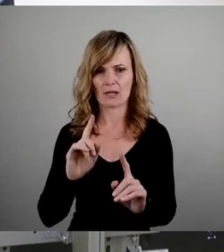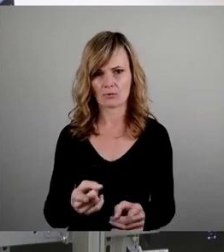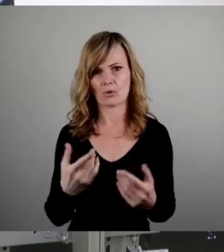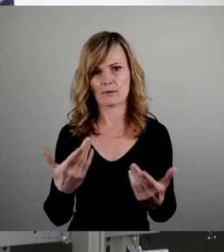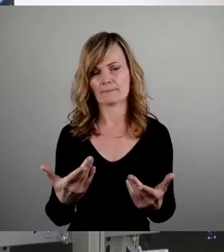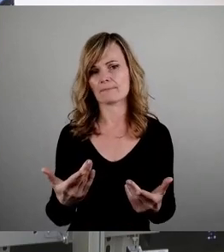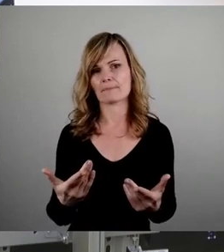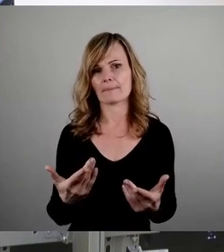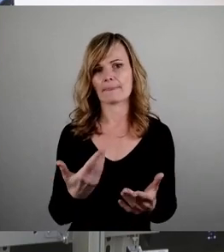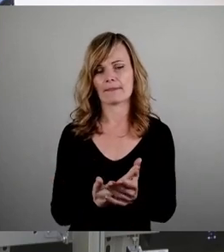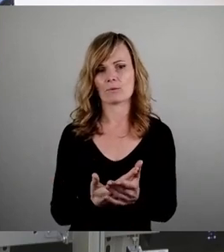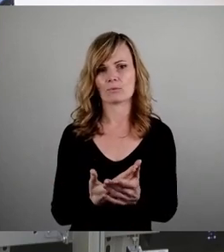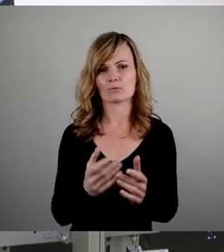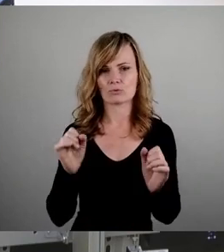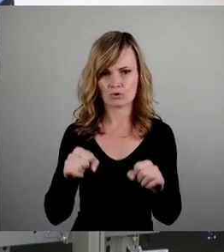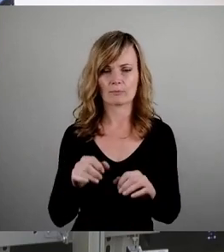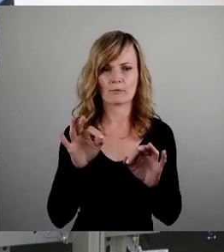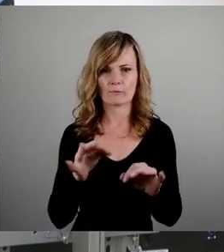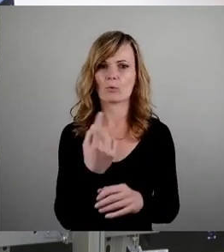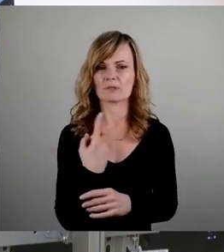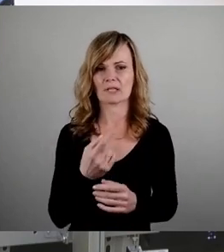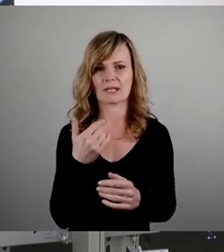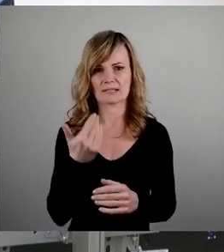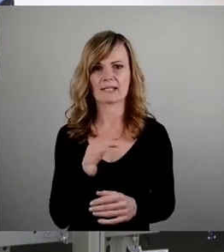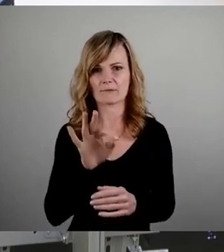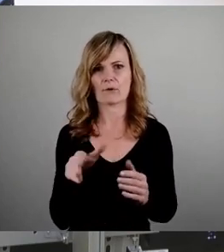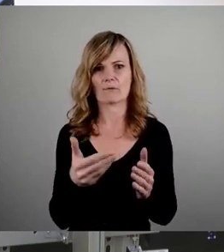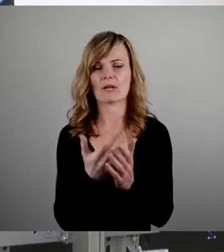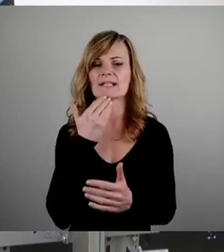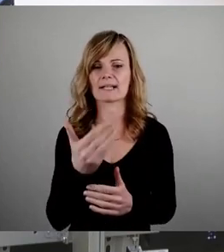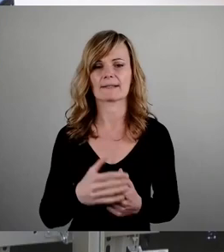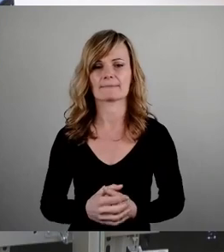Und entsprechend jetzt erstmal Zustimmung von unserer Seite für diese Vorlage. Dankeschön.